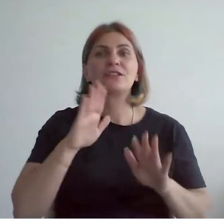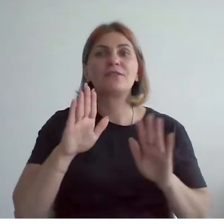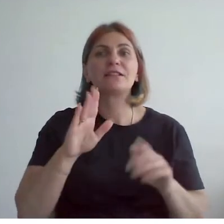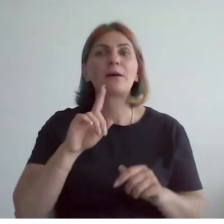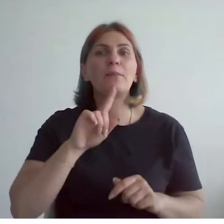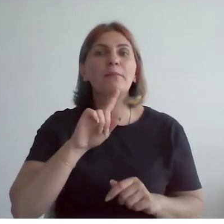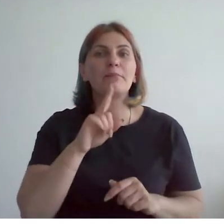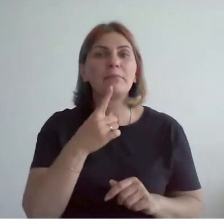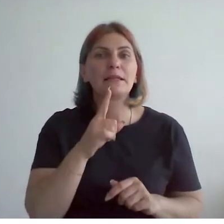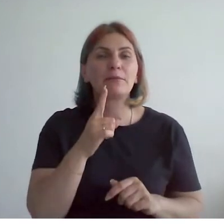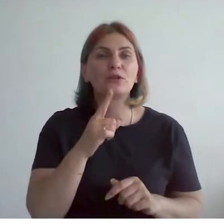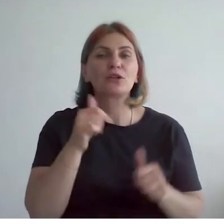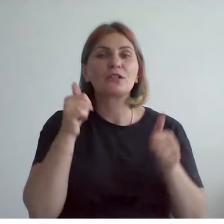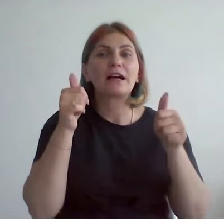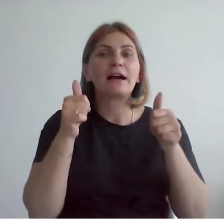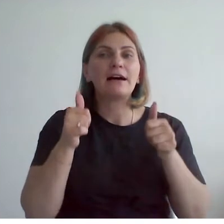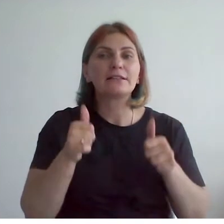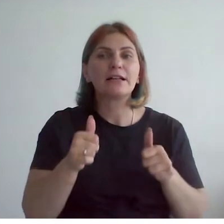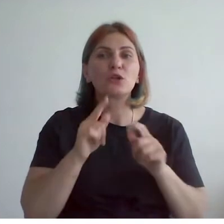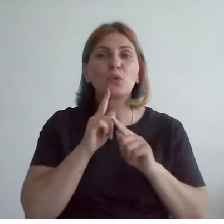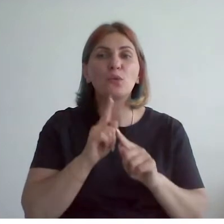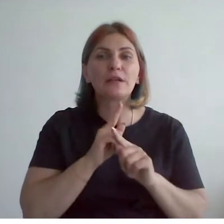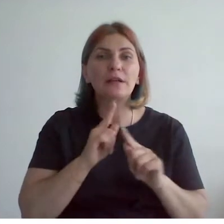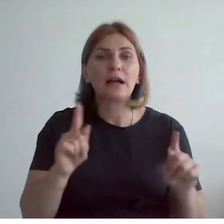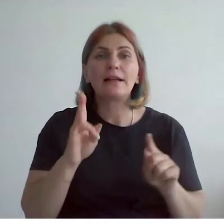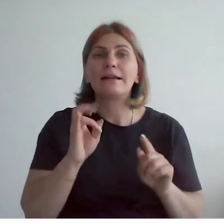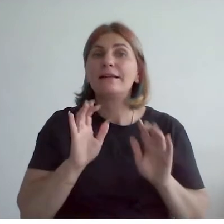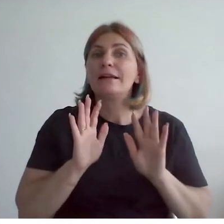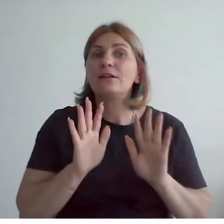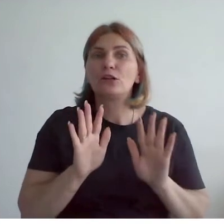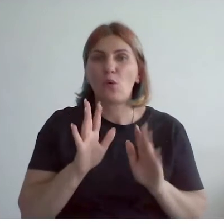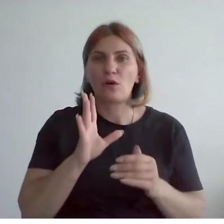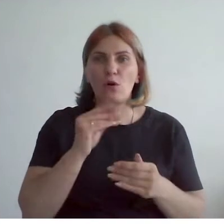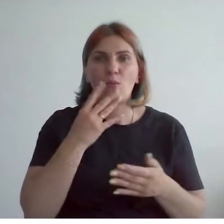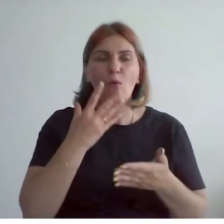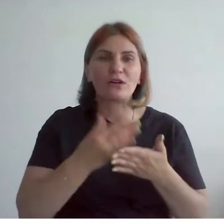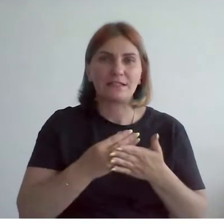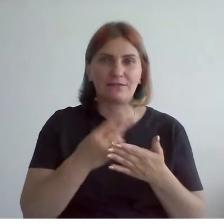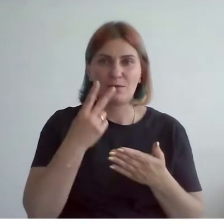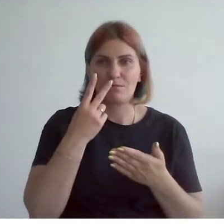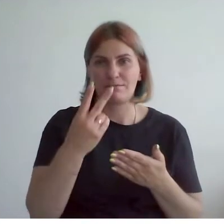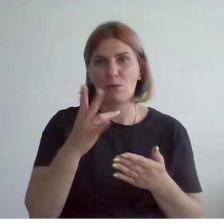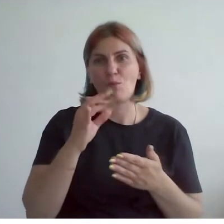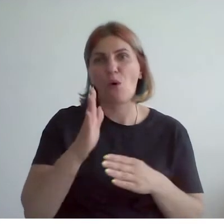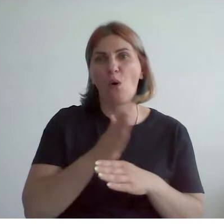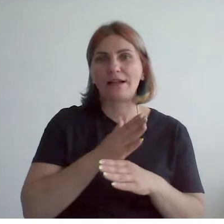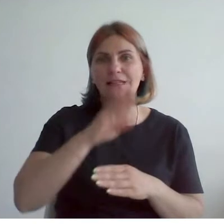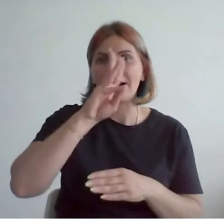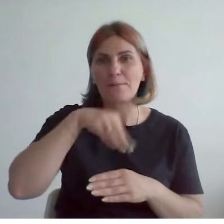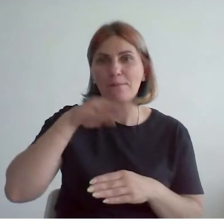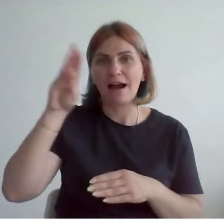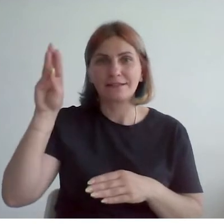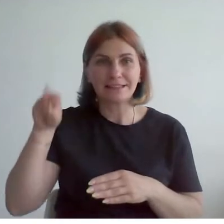что картина уникальная не только по своему кулориту, по этим отдельным мазкам, которыми Михаил